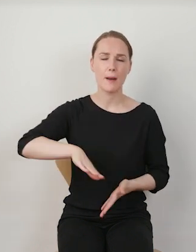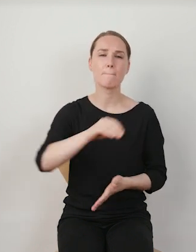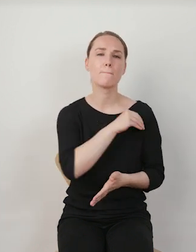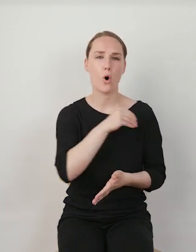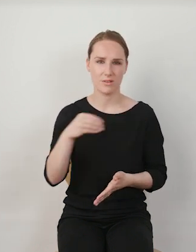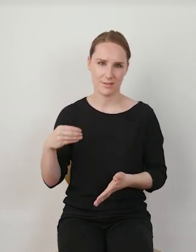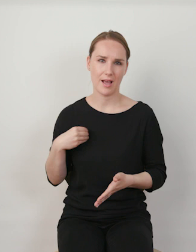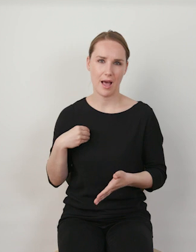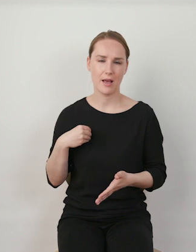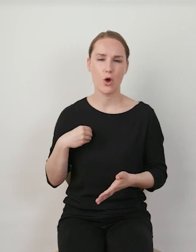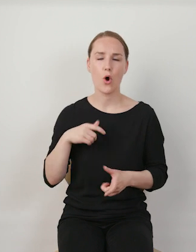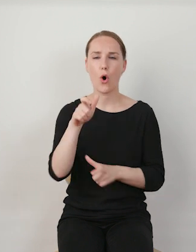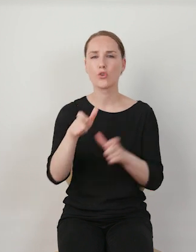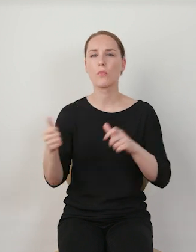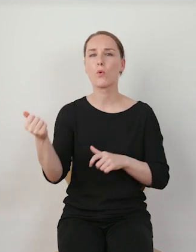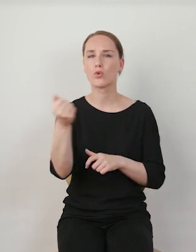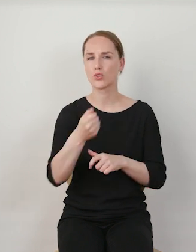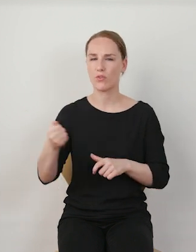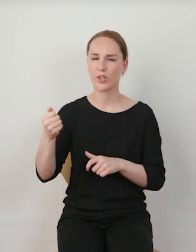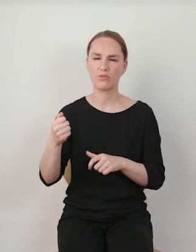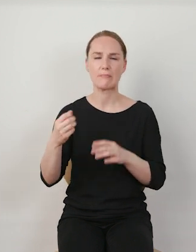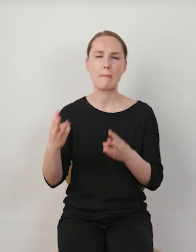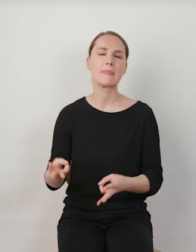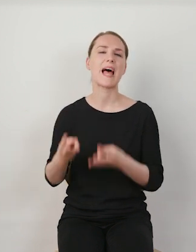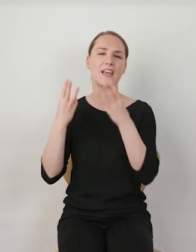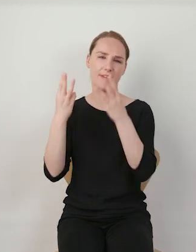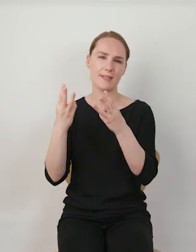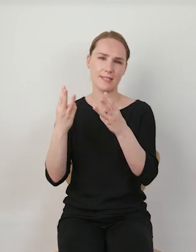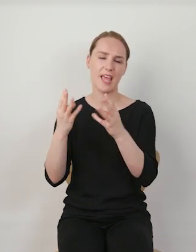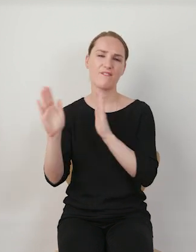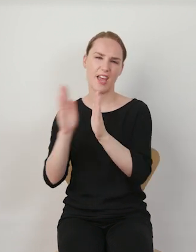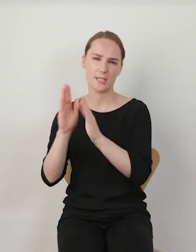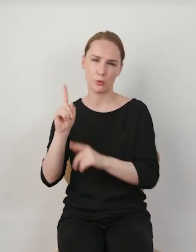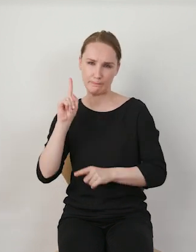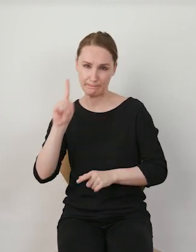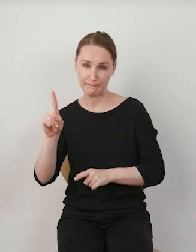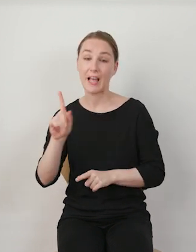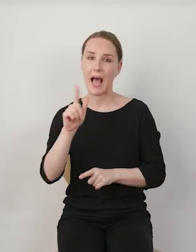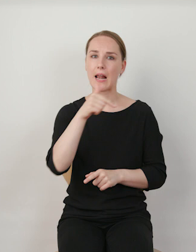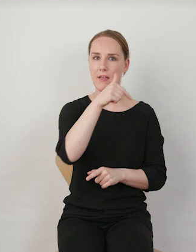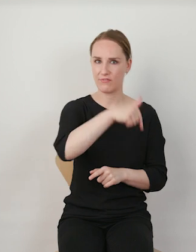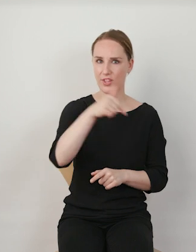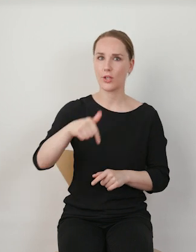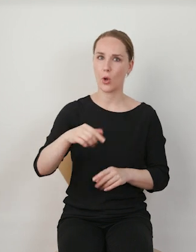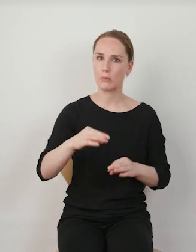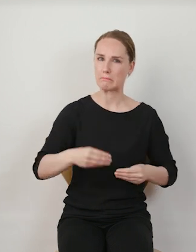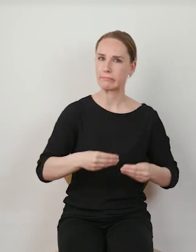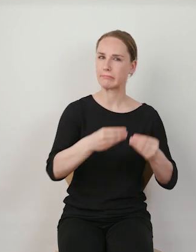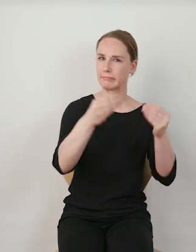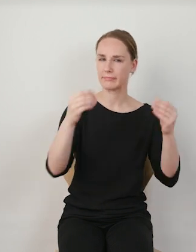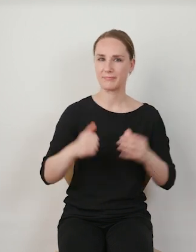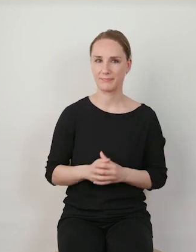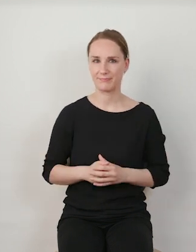jeśli chodzi o liczbę użytkowników, to wciąż Facebook jest na pierwszym miejscu, to tiktok rośnie w siłę.